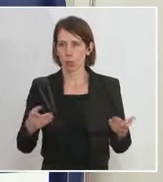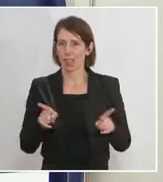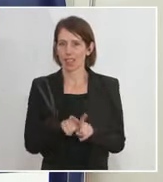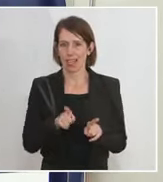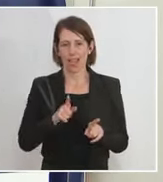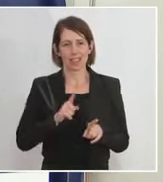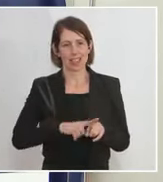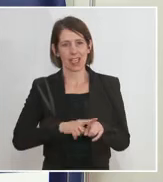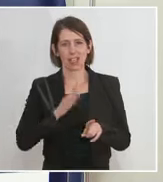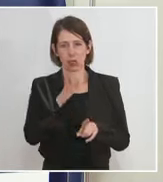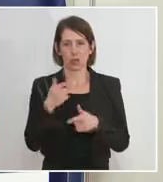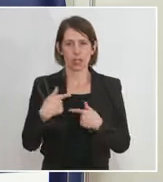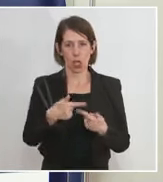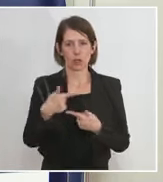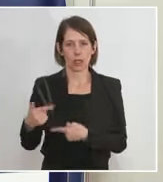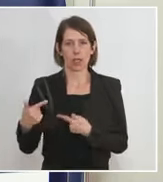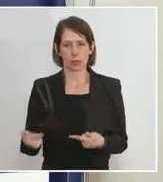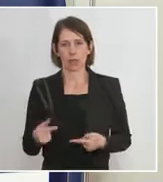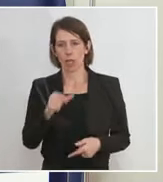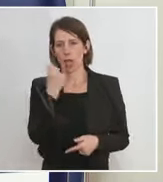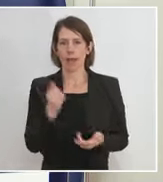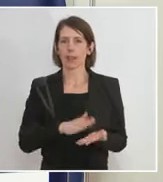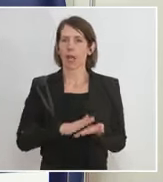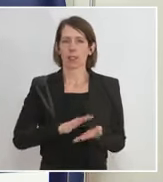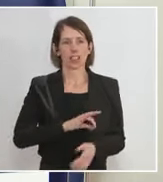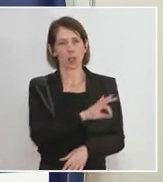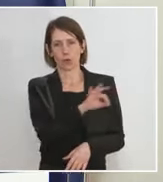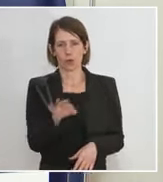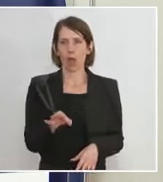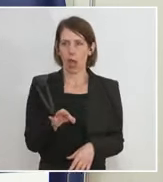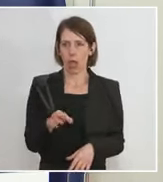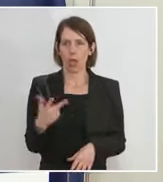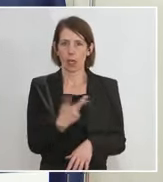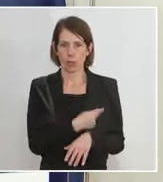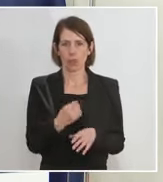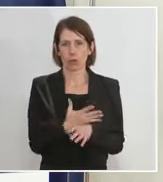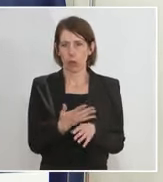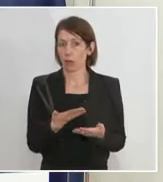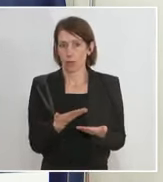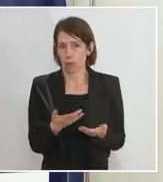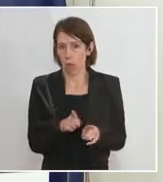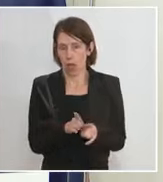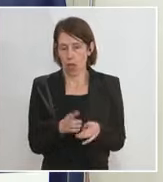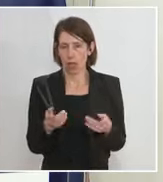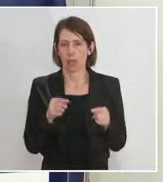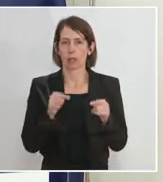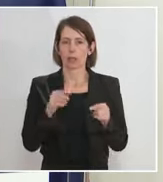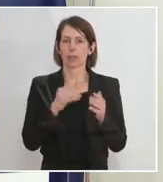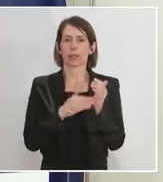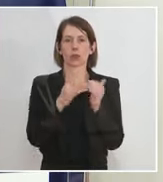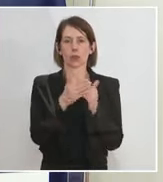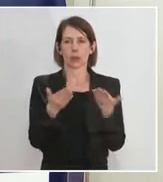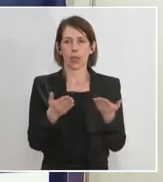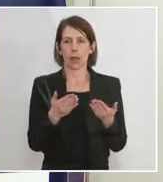wird. Und insofern gilt das für alle Impfstoffe. Und das ist auch das System, das